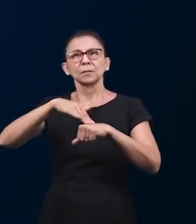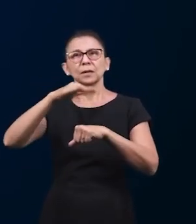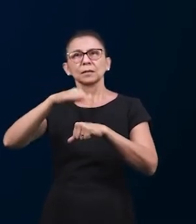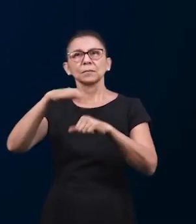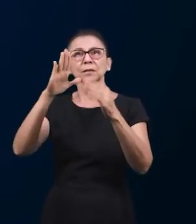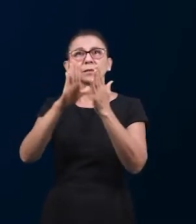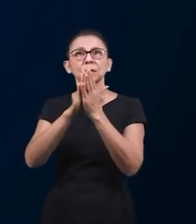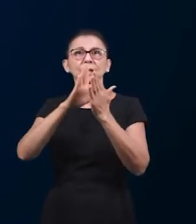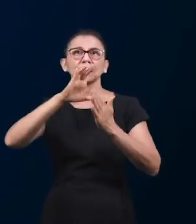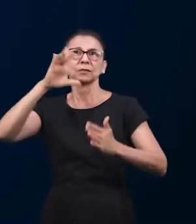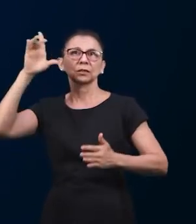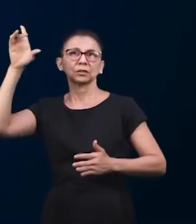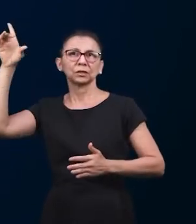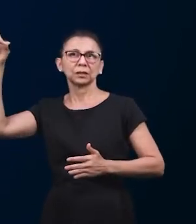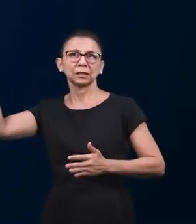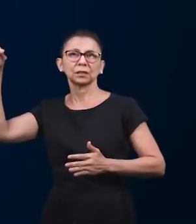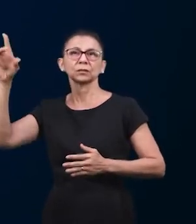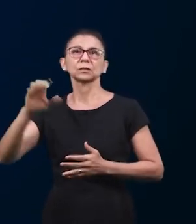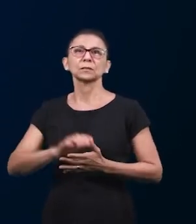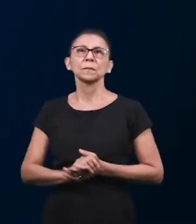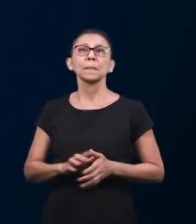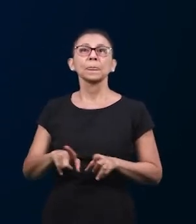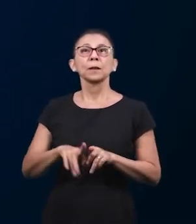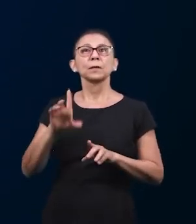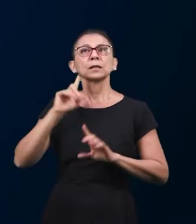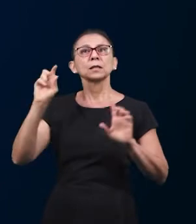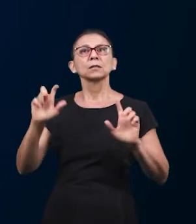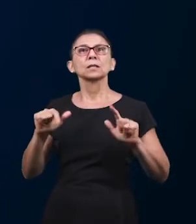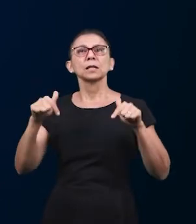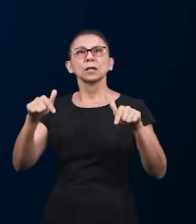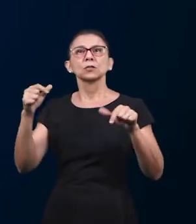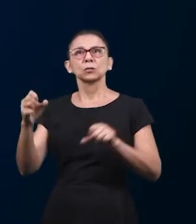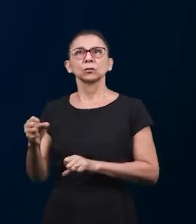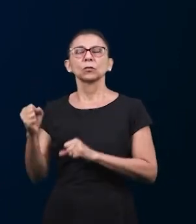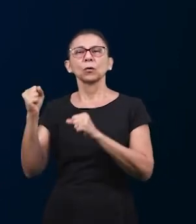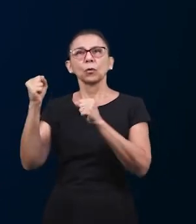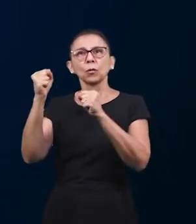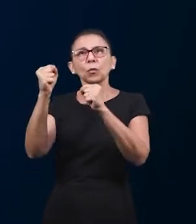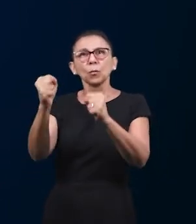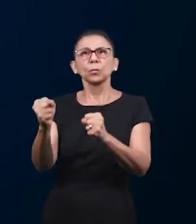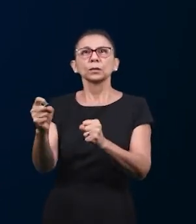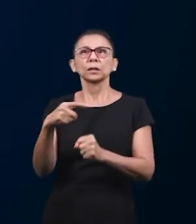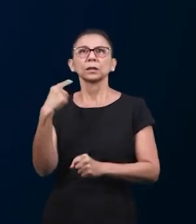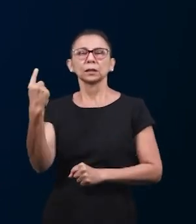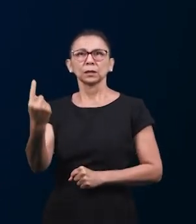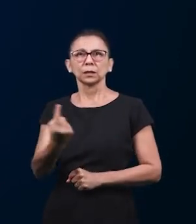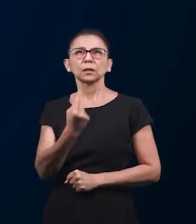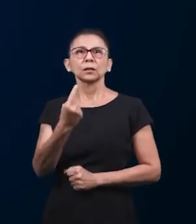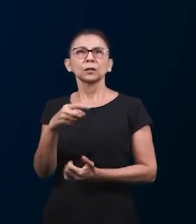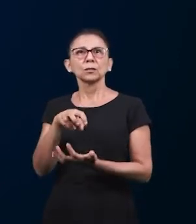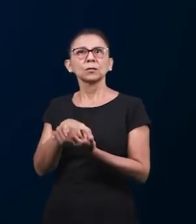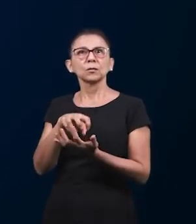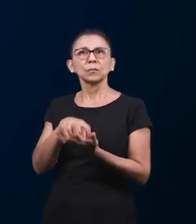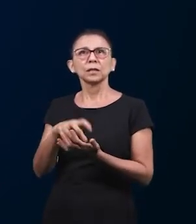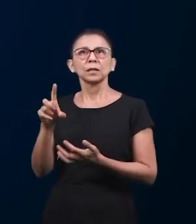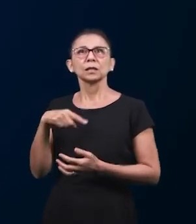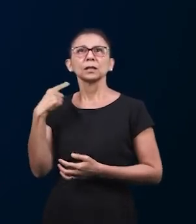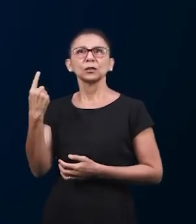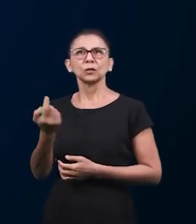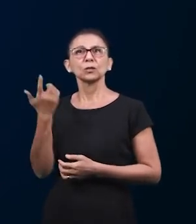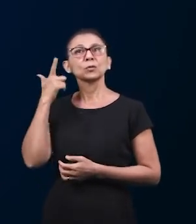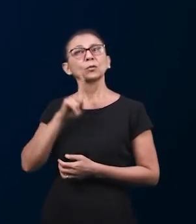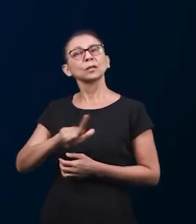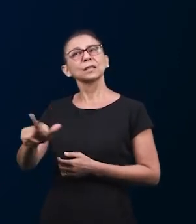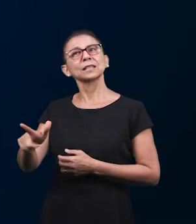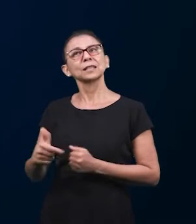Бог действует среди нас и мы благодарны Ему за то что Он позволил нам быть частью этой работы мы не